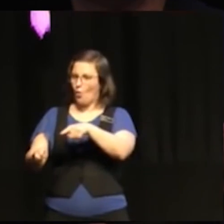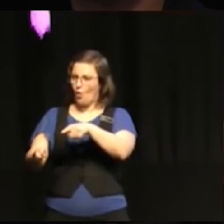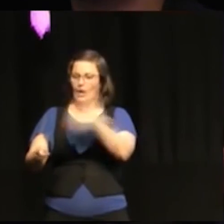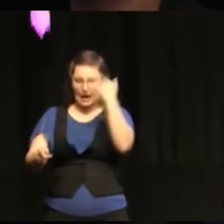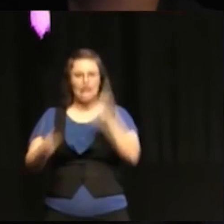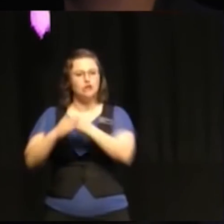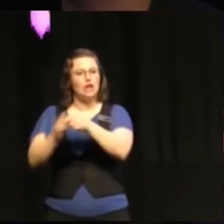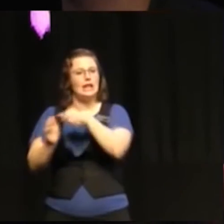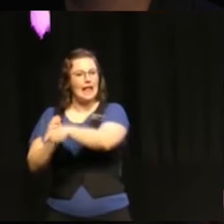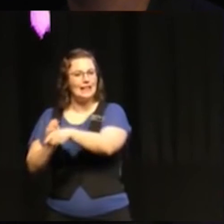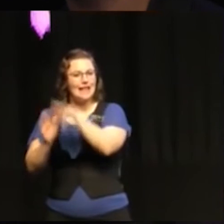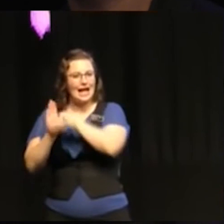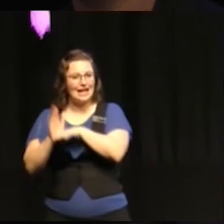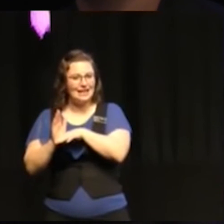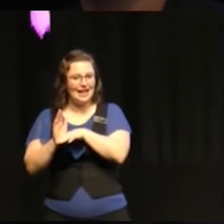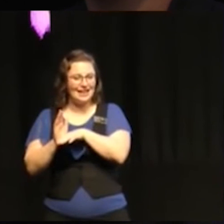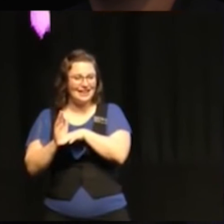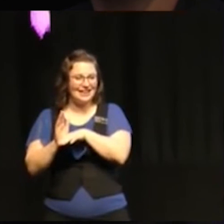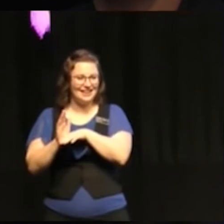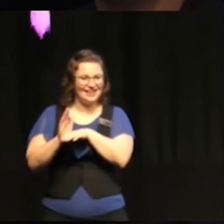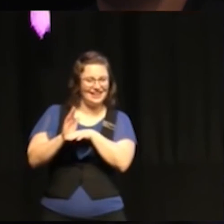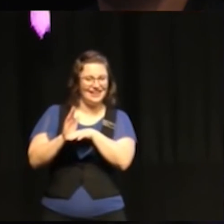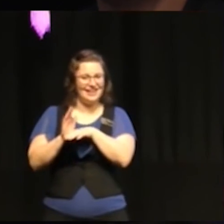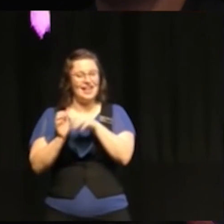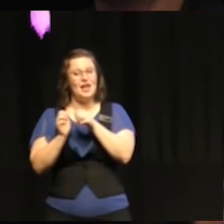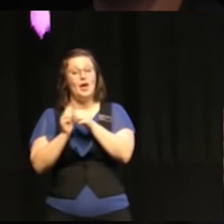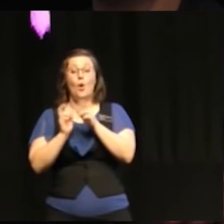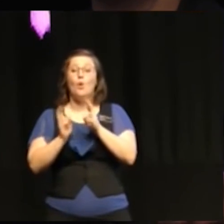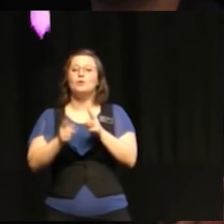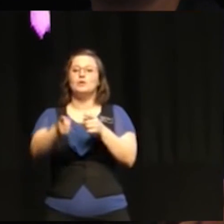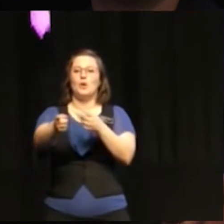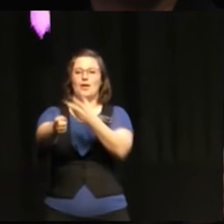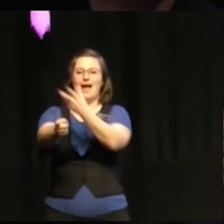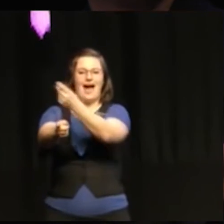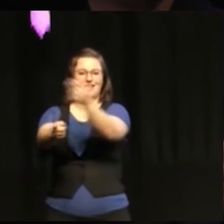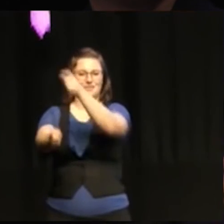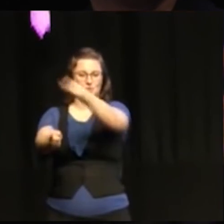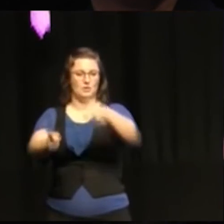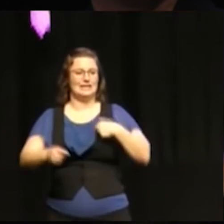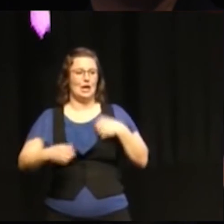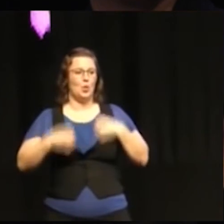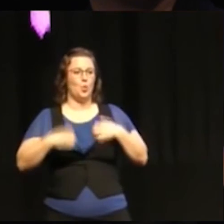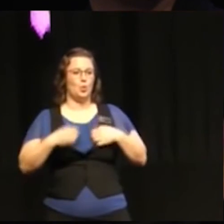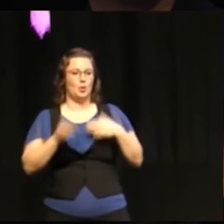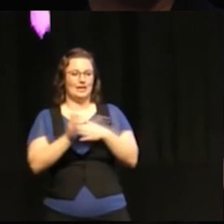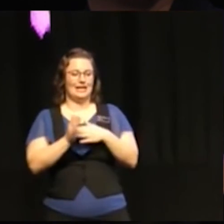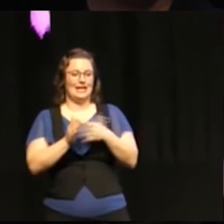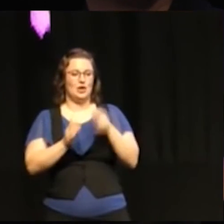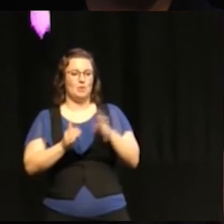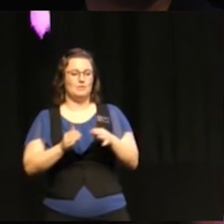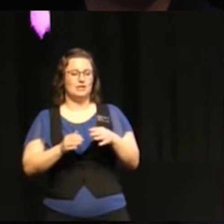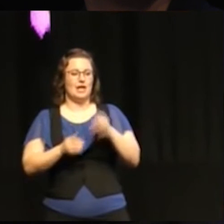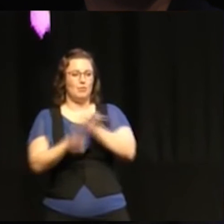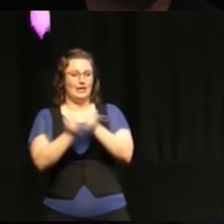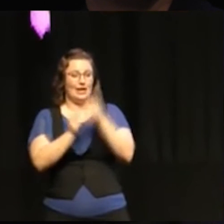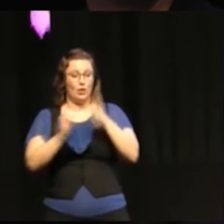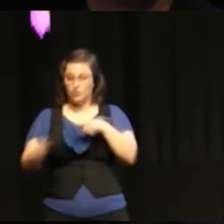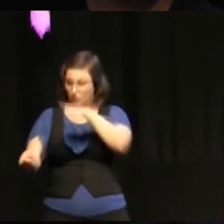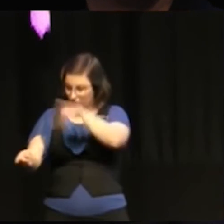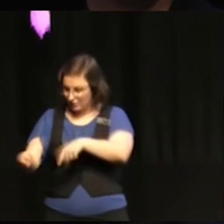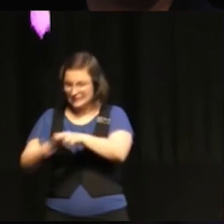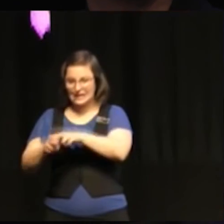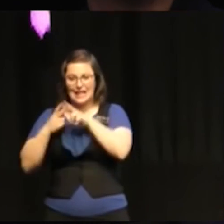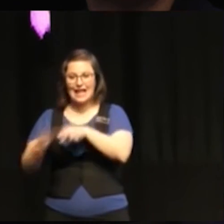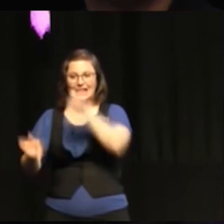också de som är oroade över Trumps politik kan ta fasta på bålen så att det är en så bred agenda och den